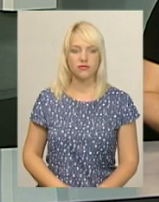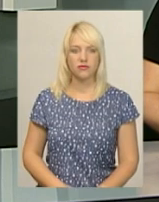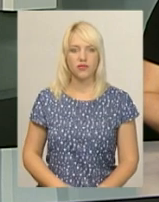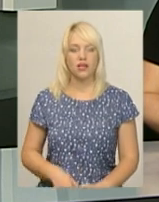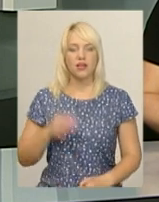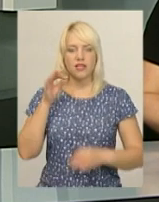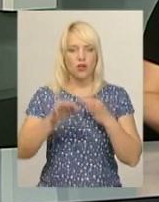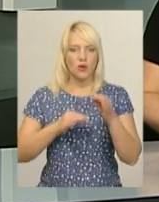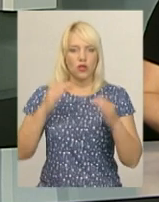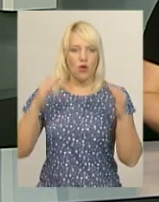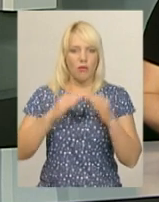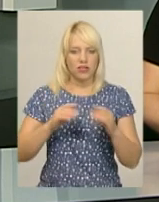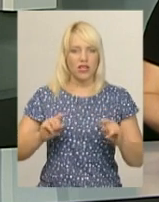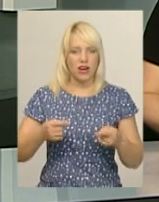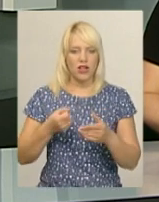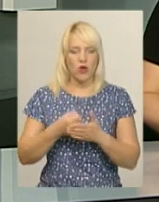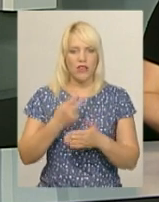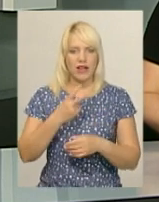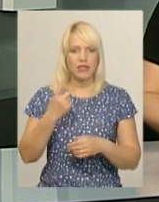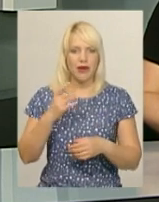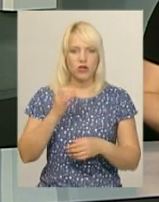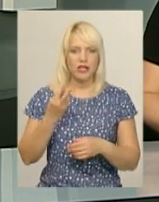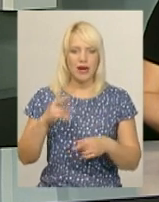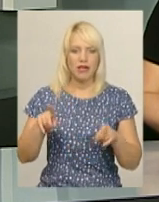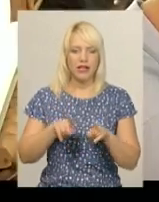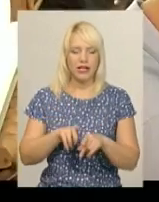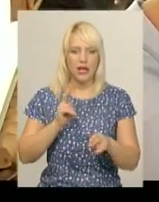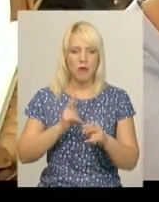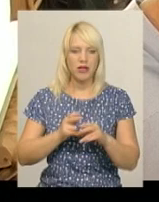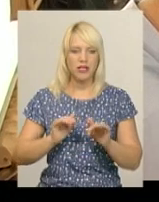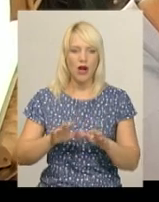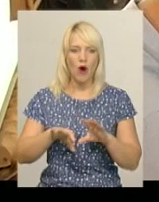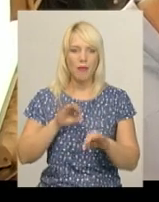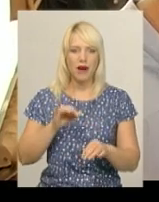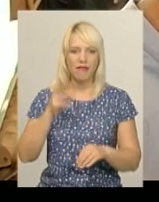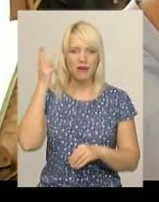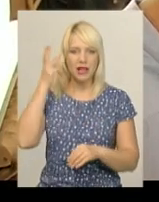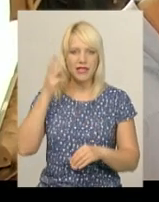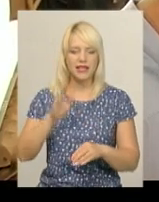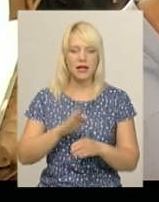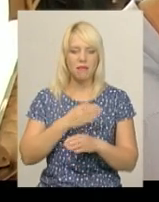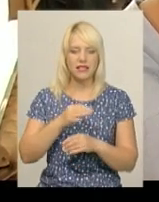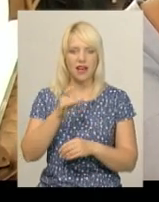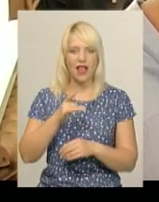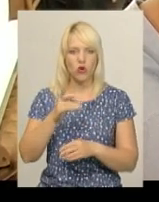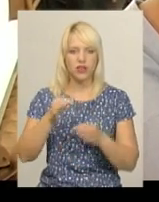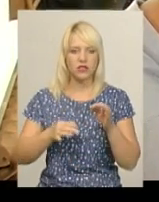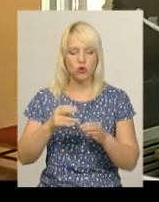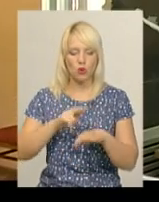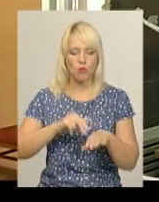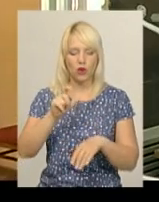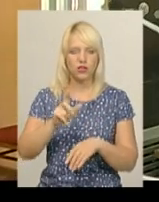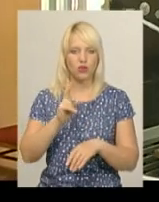Цілодобовий домашній арешт до 21 серпня. Такий запобіжний захід обрав сьогодні Хмельницький міськрайонний суд поліцейському,